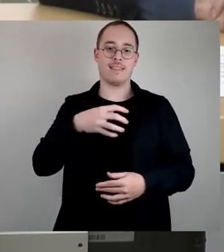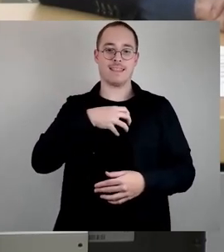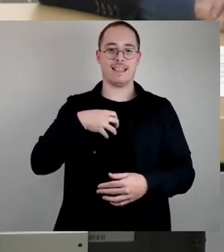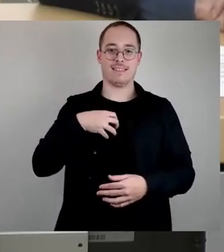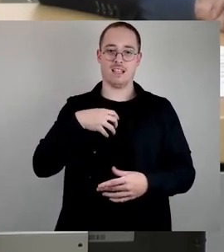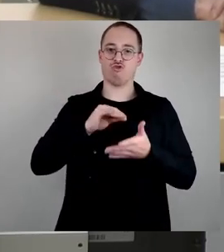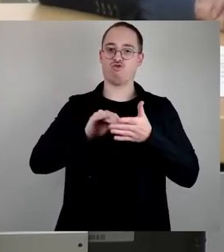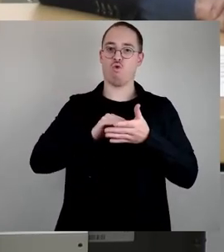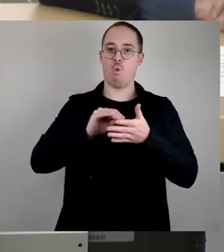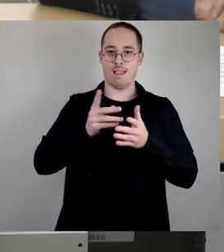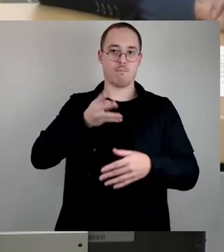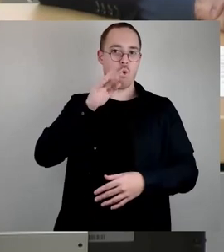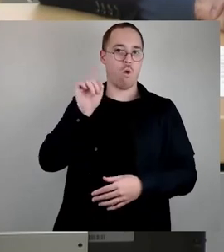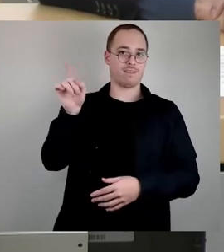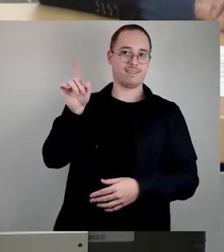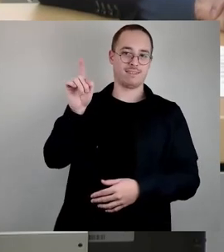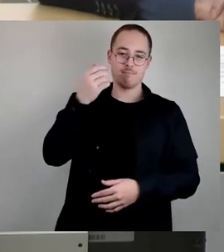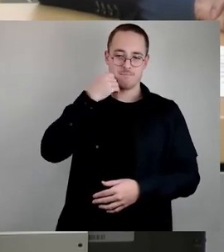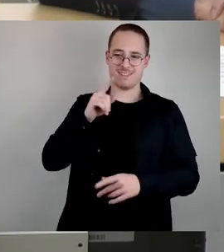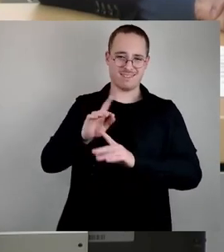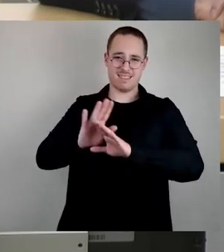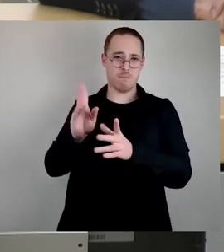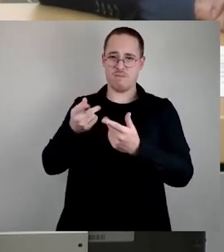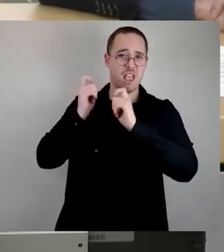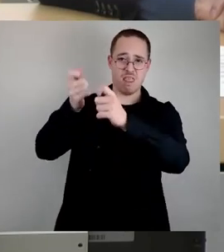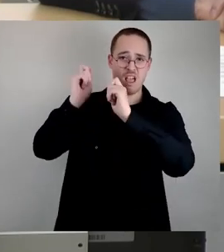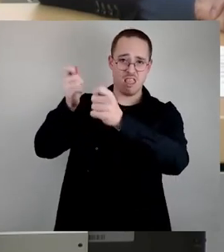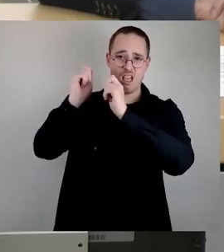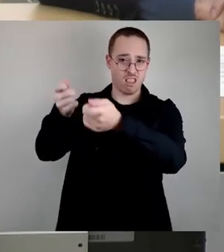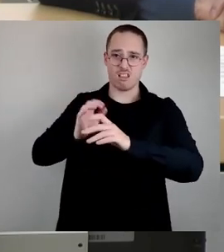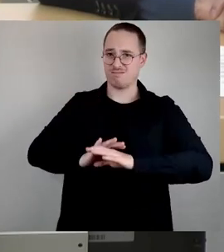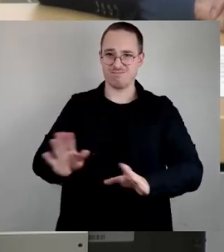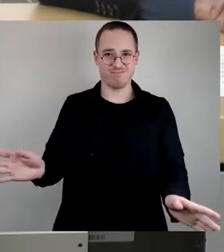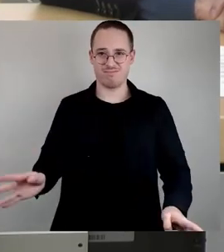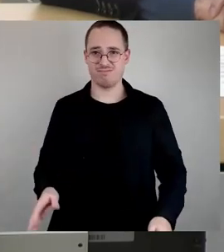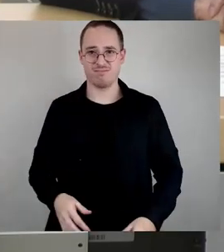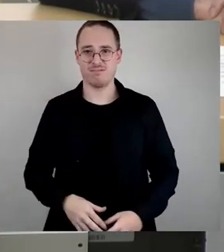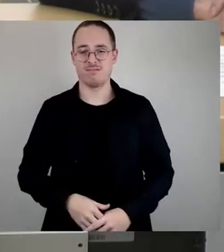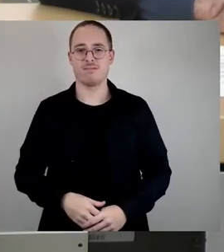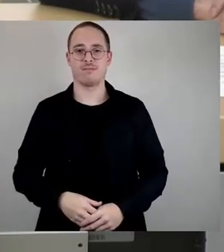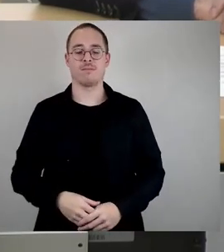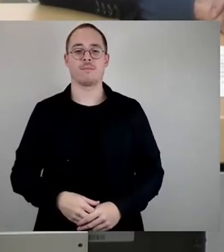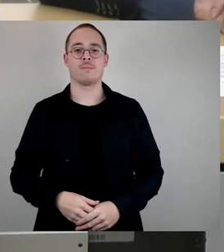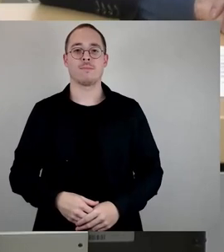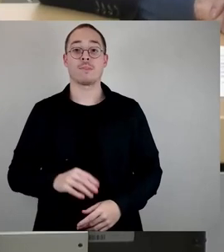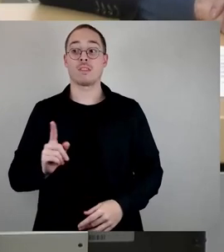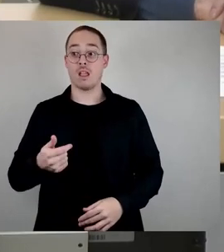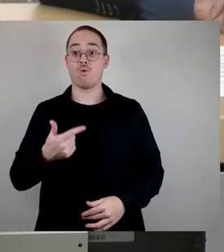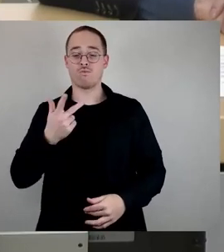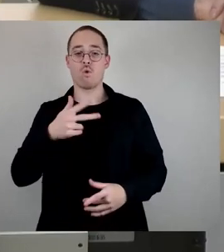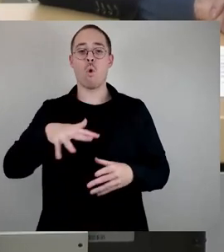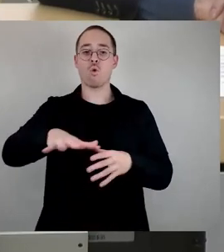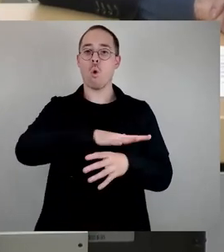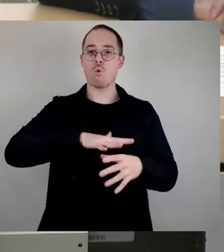zu belassen. Daher folgende Ergänzung in Punkt 2. Um dies zu gewährleisten, sind alle kommunalen Flächen im Dresdner